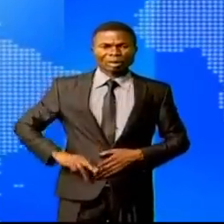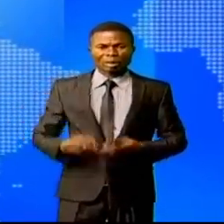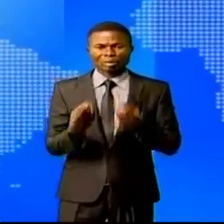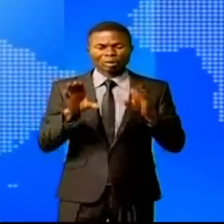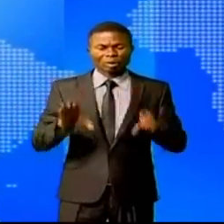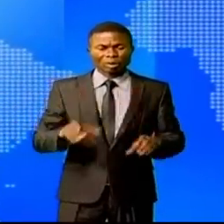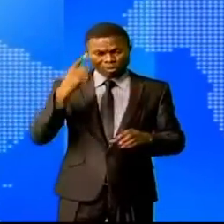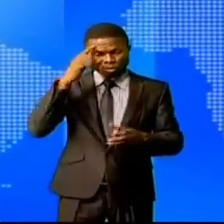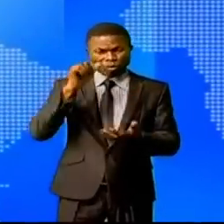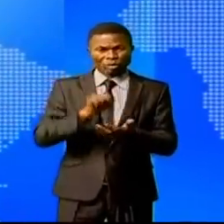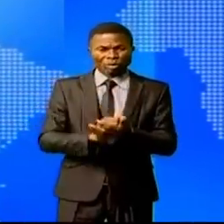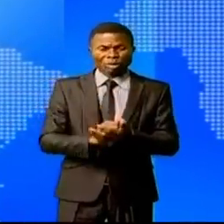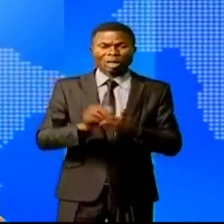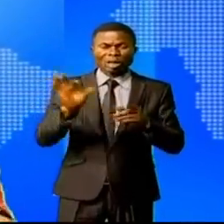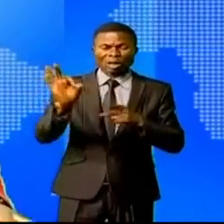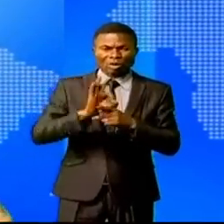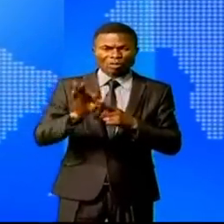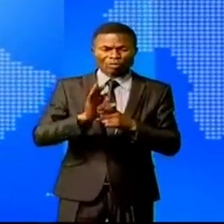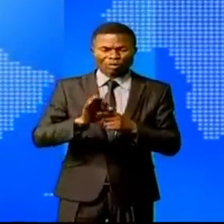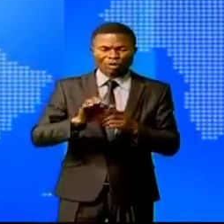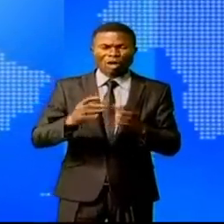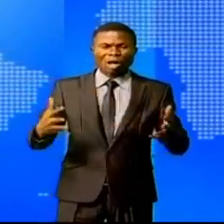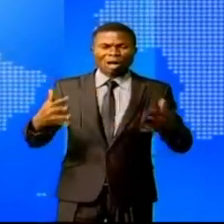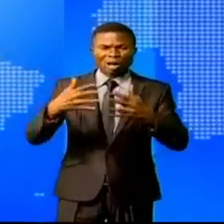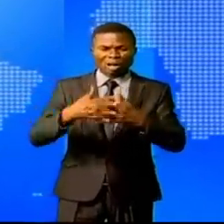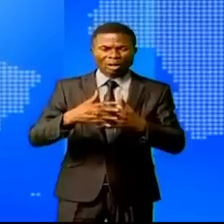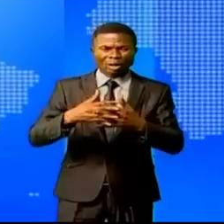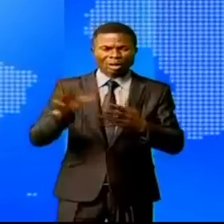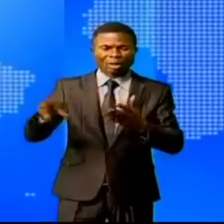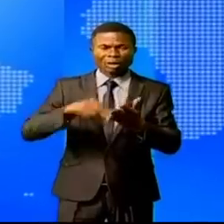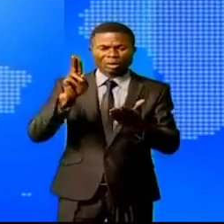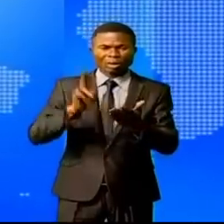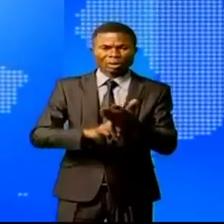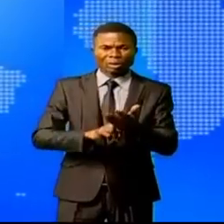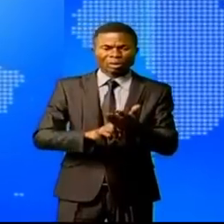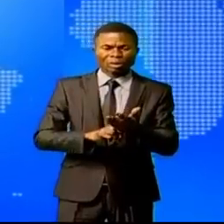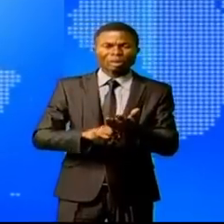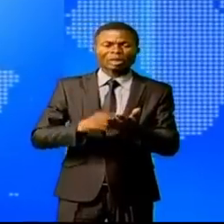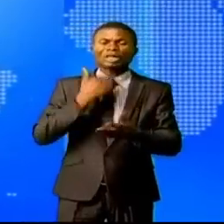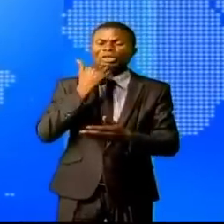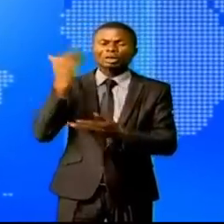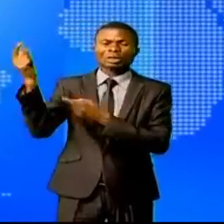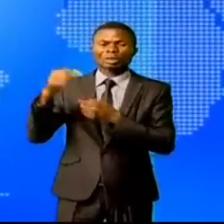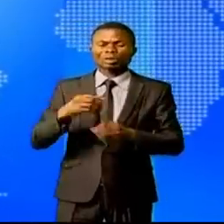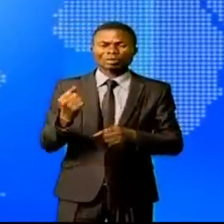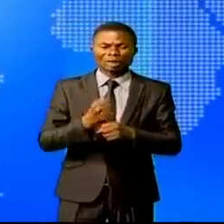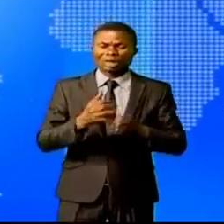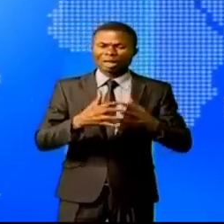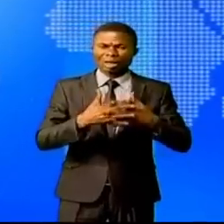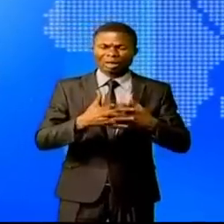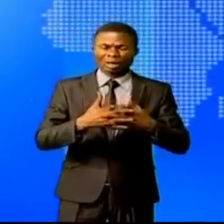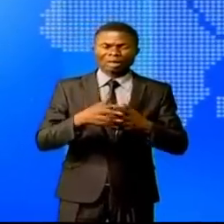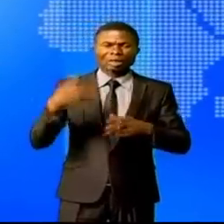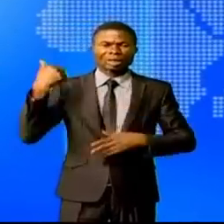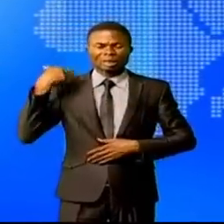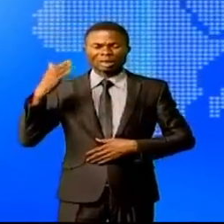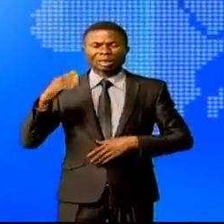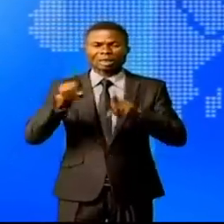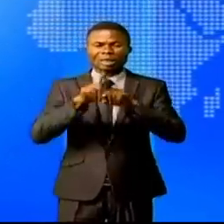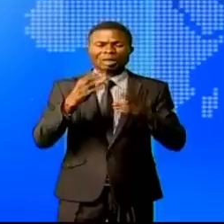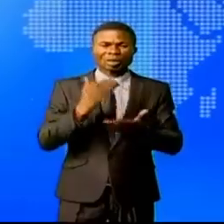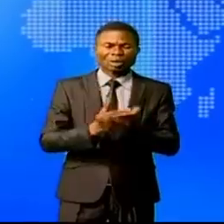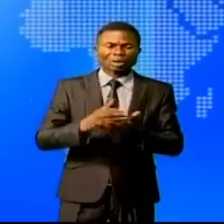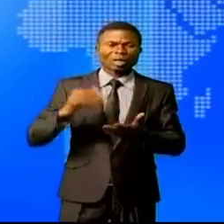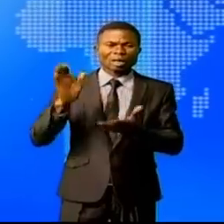A cet effet, un atelier d'harmonisation du protocole d'accord d'investissement pour un partenariat public-privé entre le